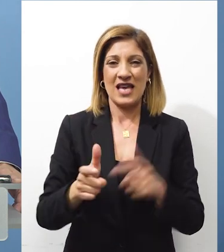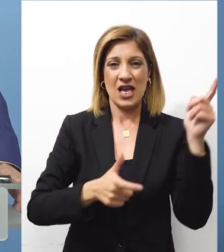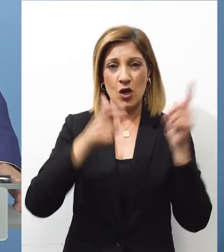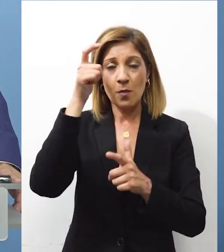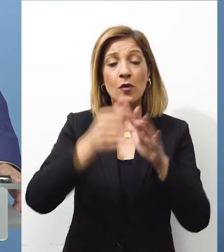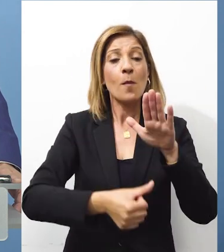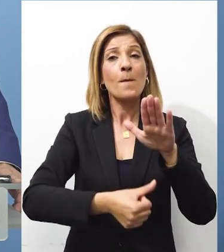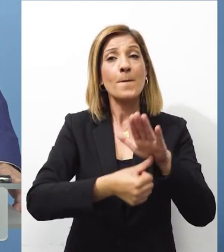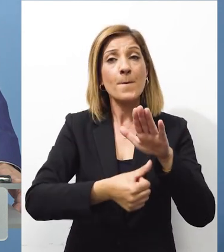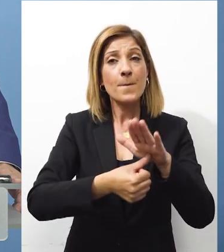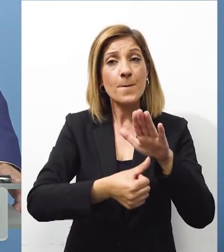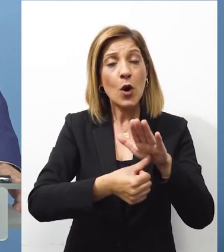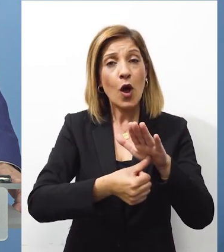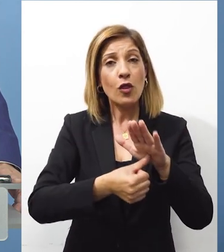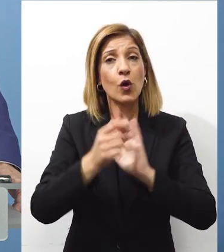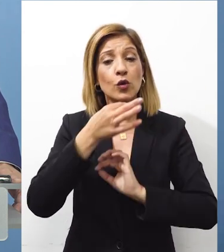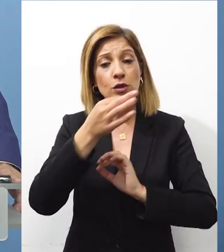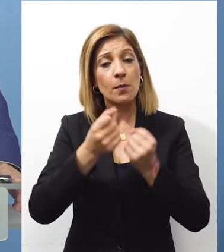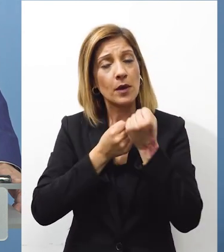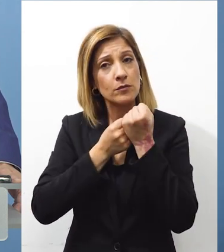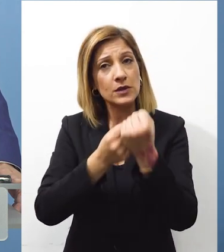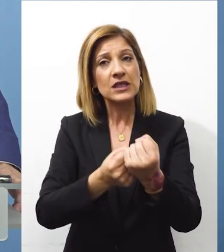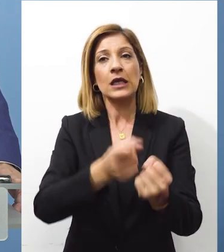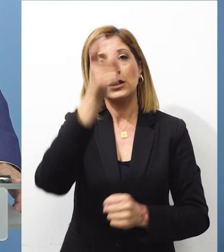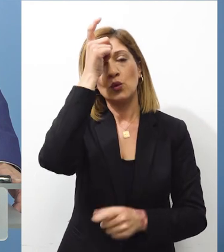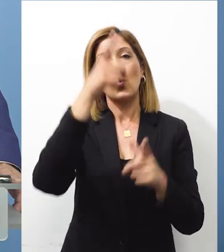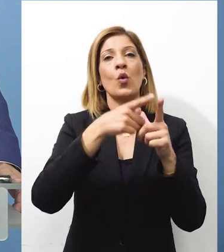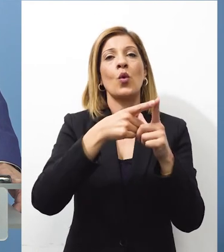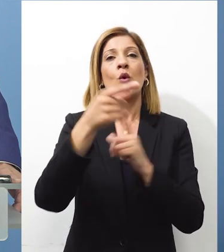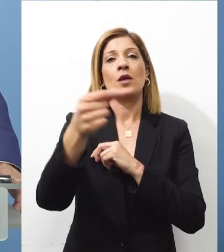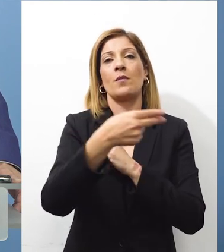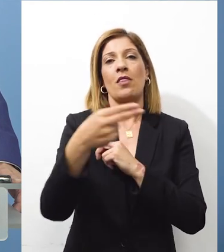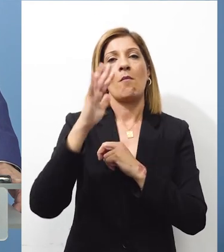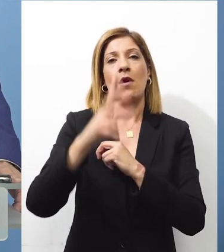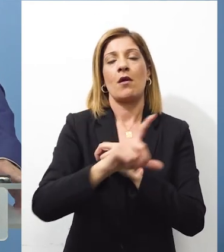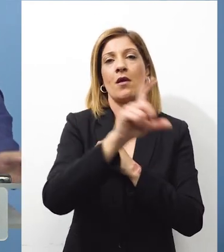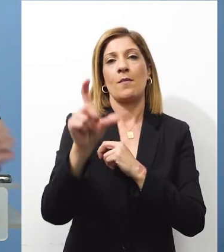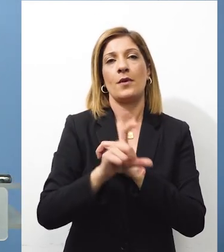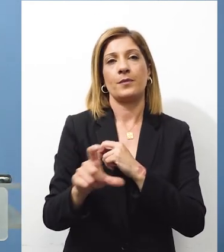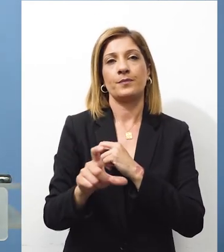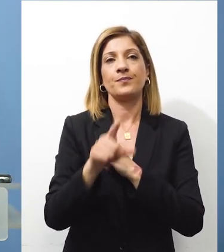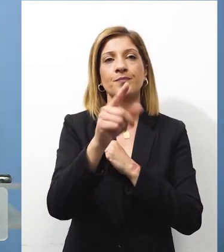ο πρόεδρος της Δημοκράτειας που ανακοίνωσε και μέτρα στήριξης των τουρκοκύπρων στην πατριωτό μας που αφορούν την καθημερινότητά τους